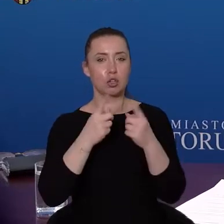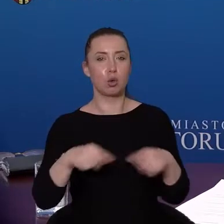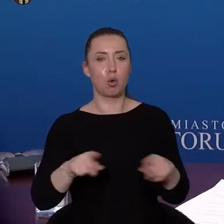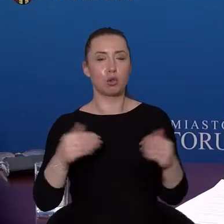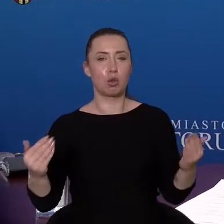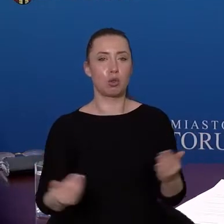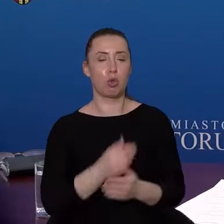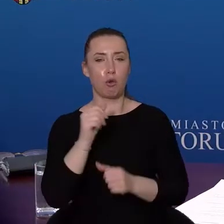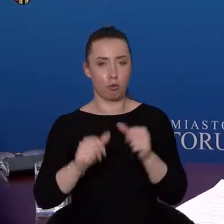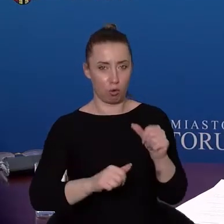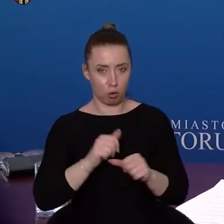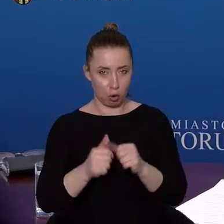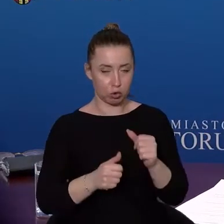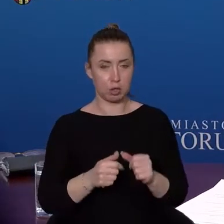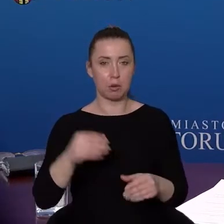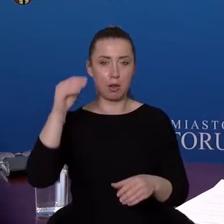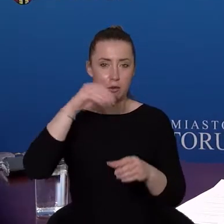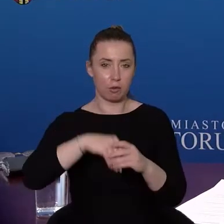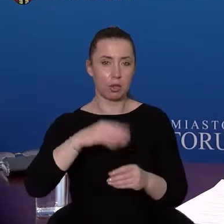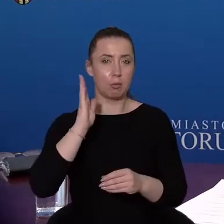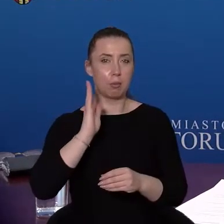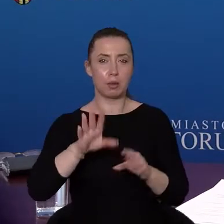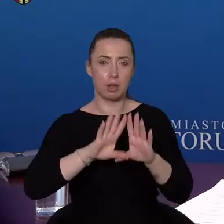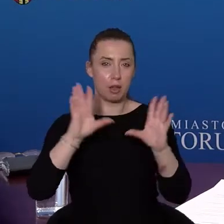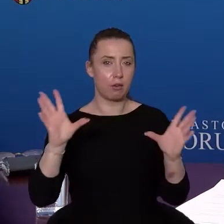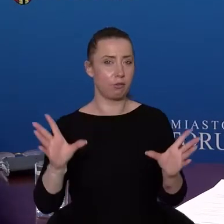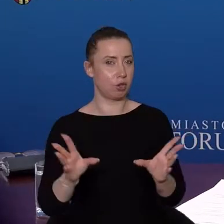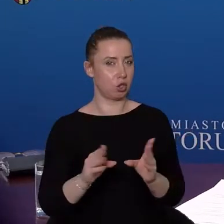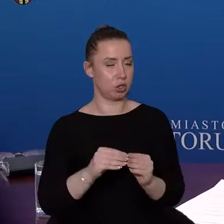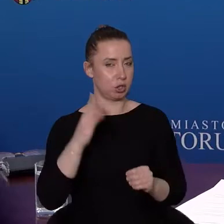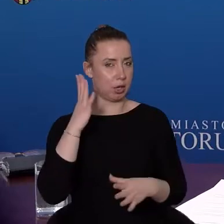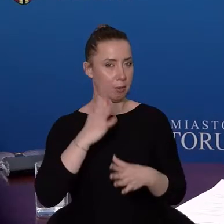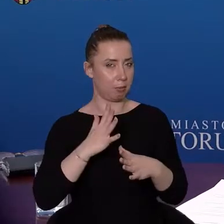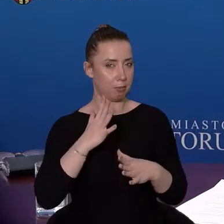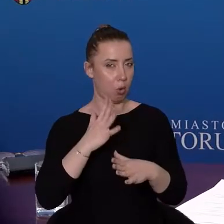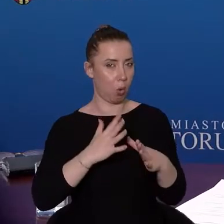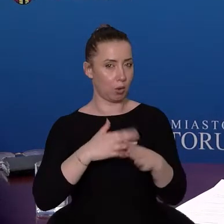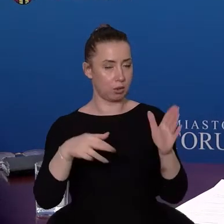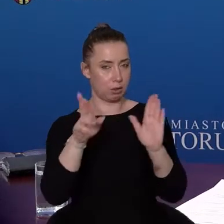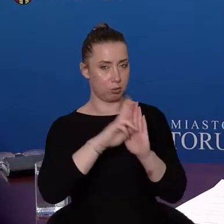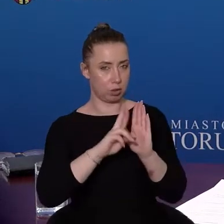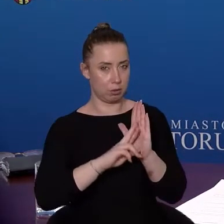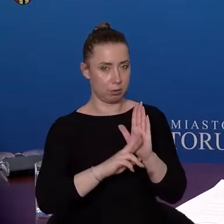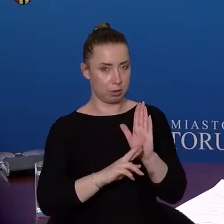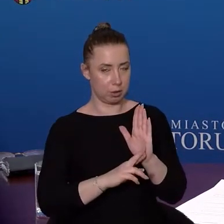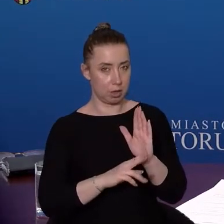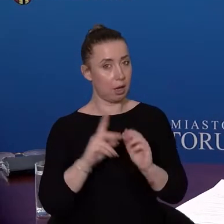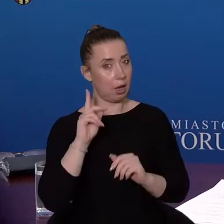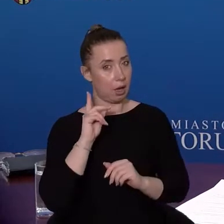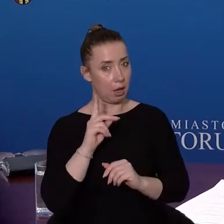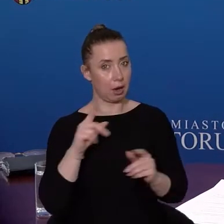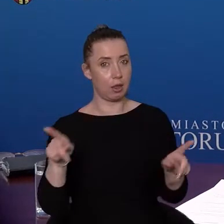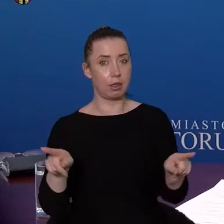oczywiście z uwarunkowaniami dotyczącymi obecności, o jakich mówiłem przed chwilą. Natomiast także